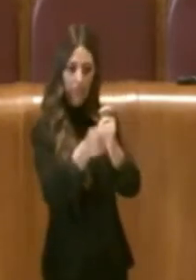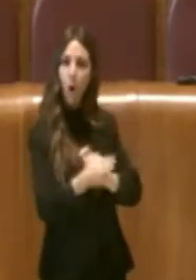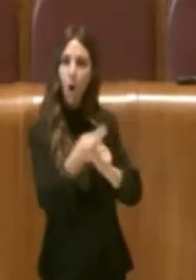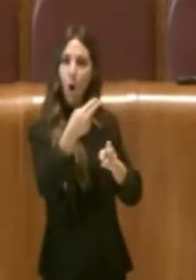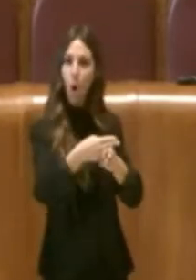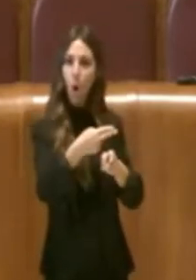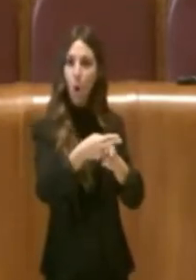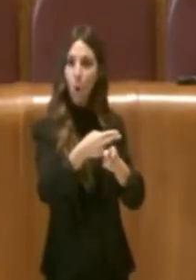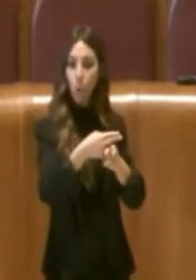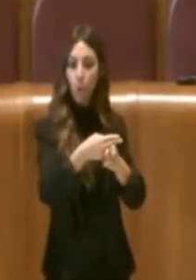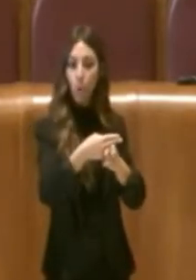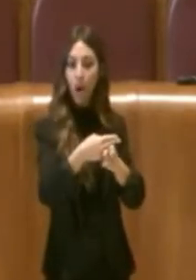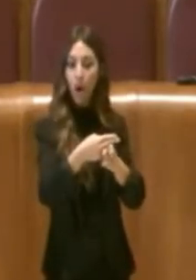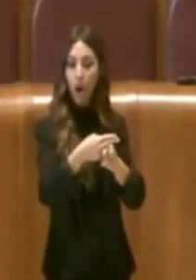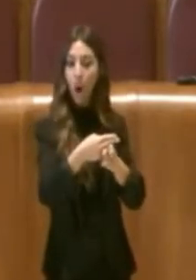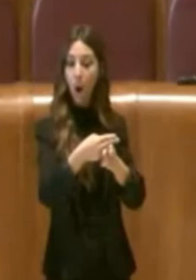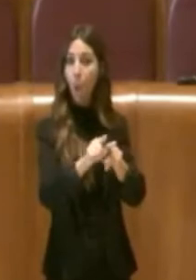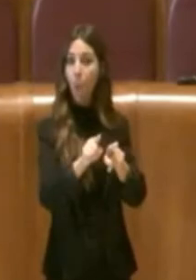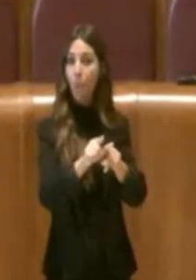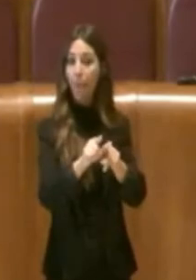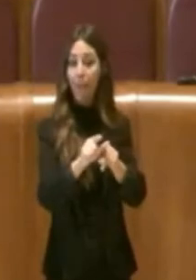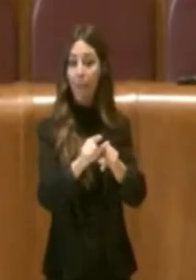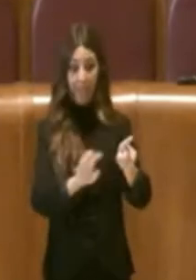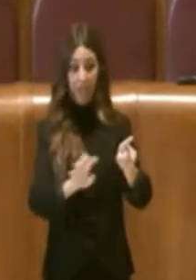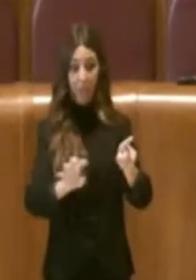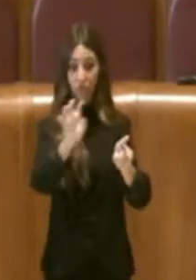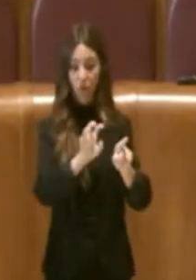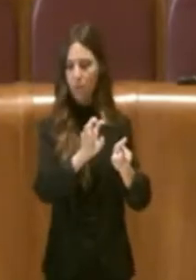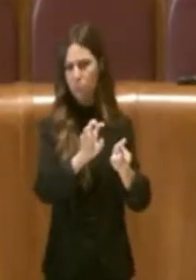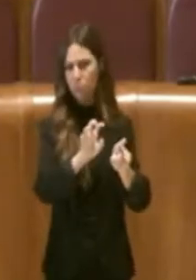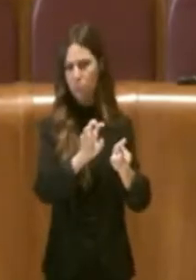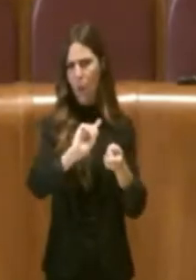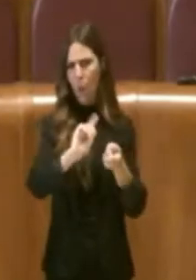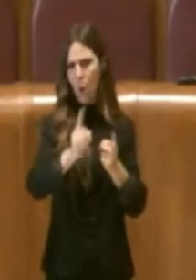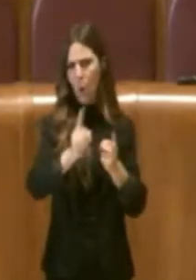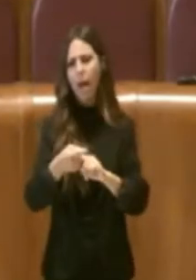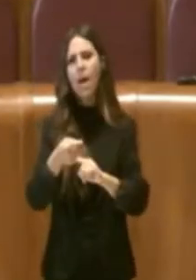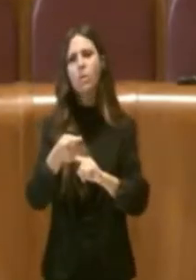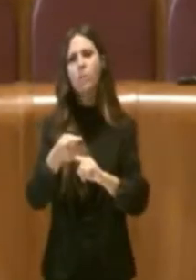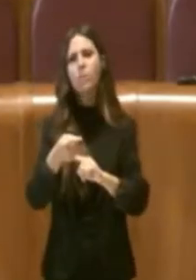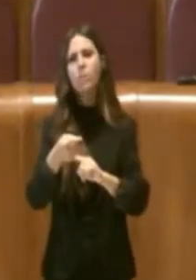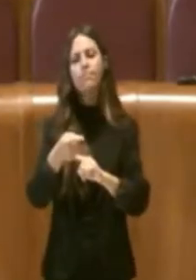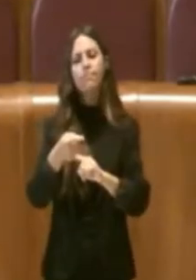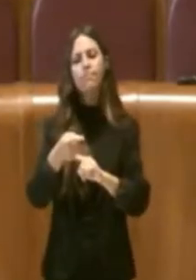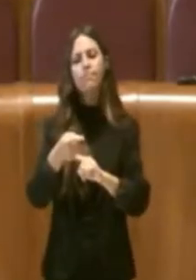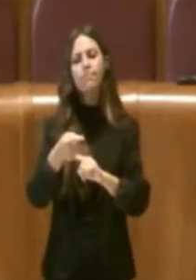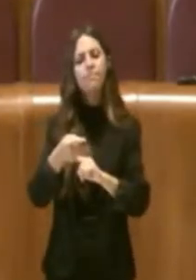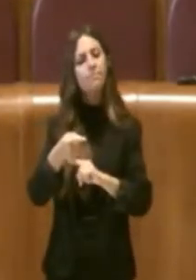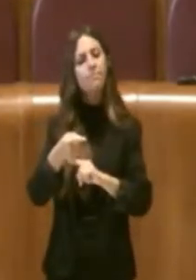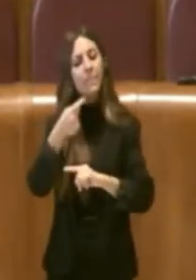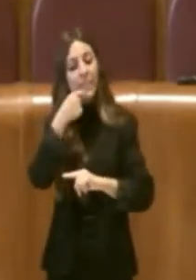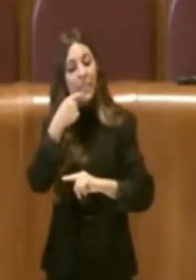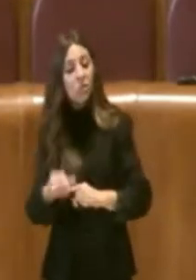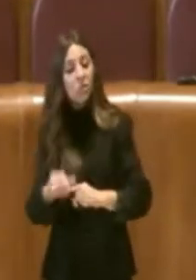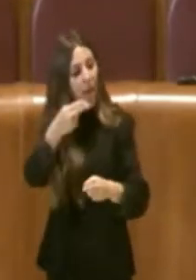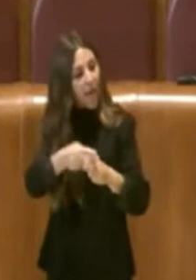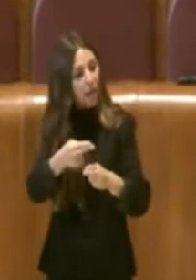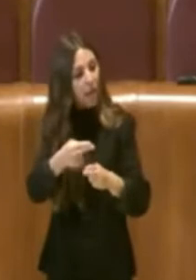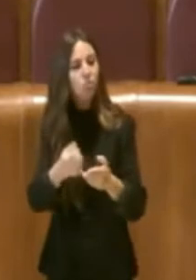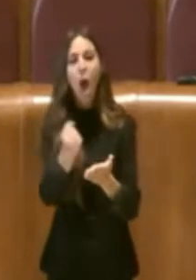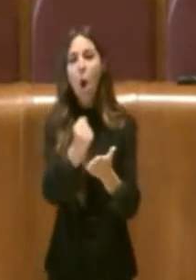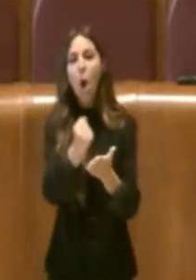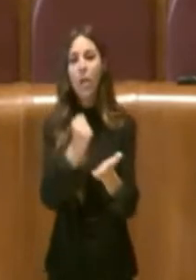immediatamente come una regione ma individua Roma come ente territoriale con potestà